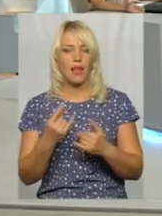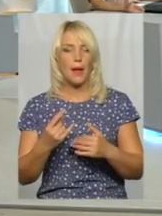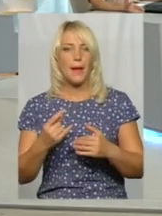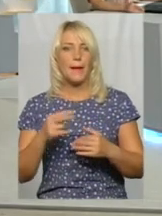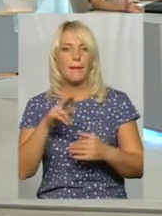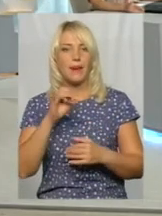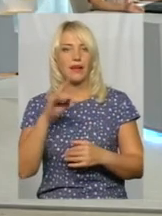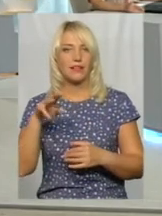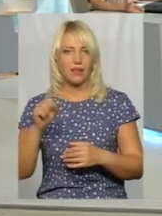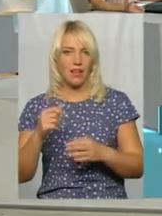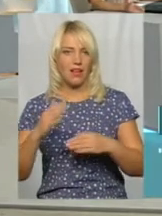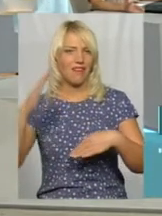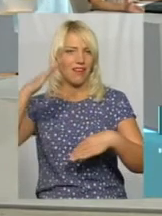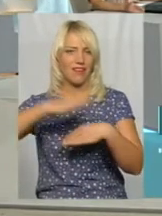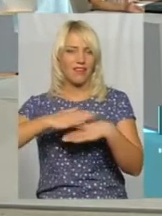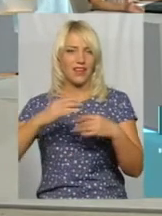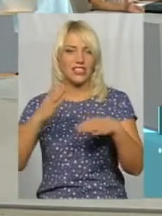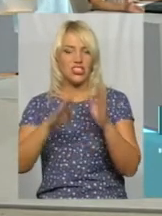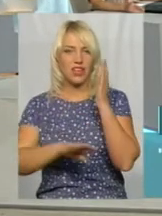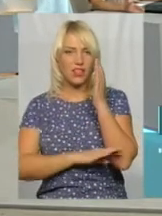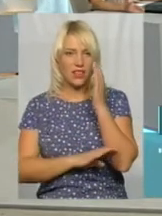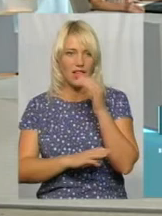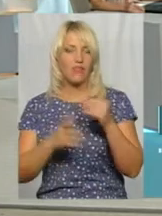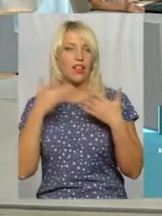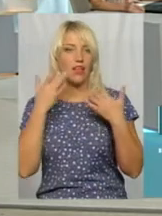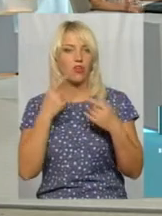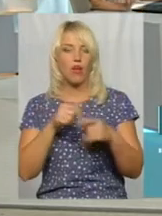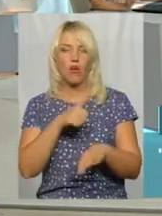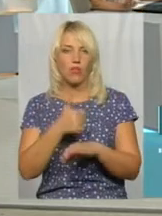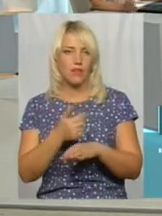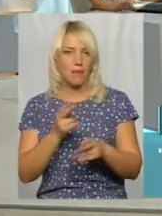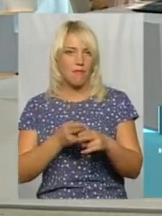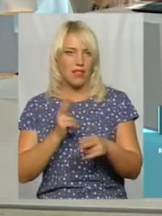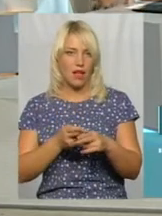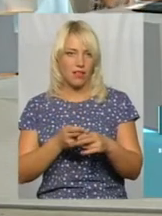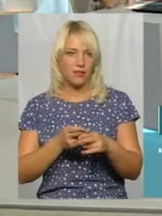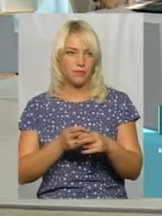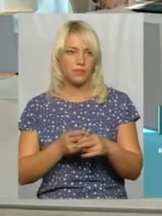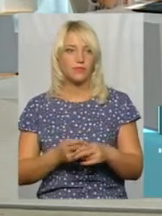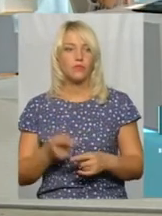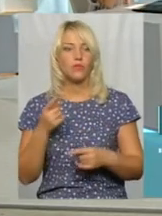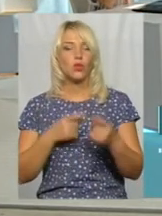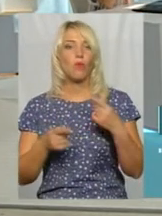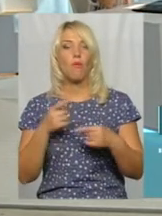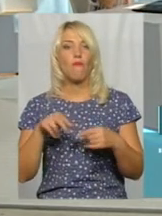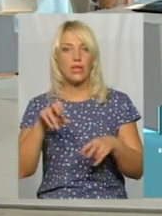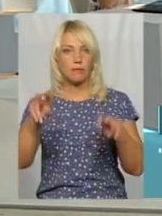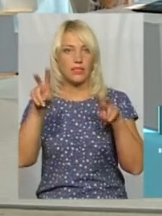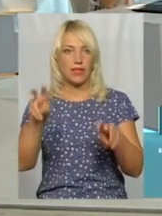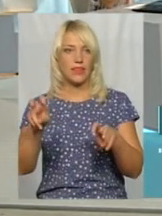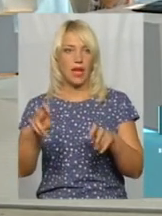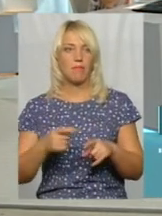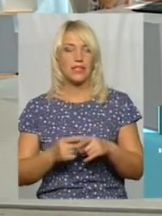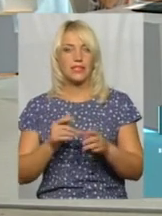легше, вони власними силами готувляють, саме головне метал. І повернемося до теми із